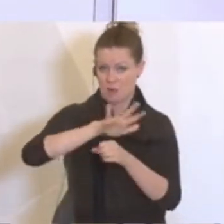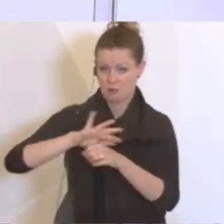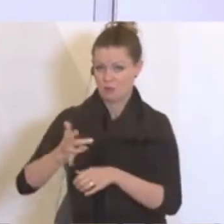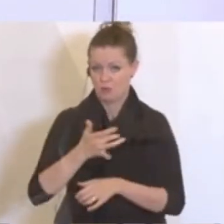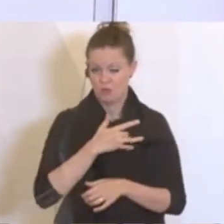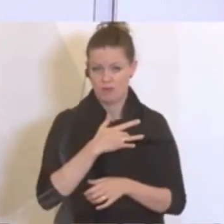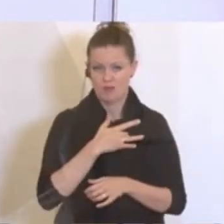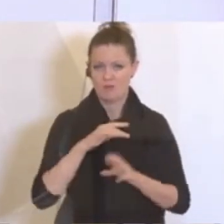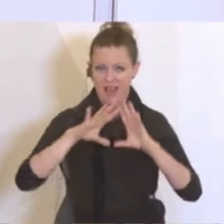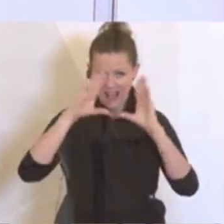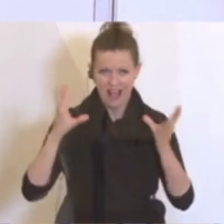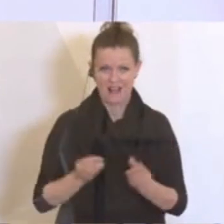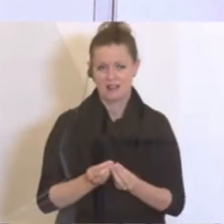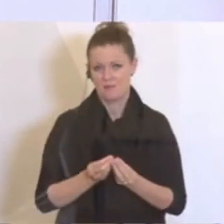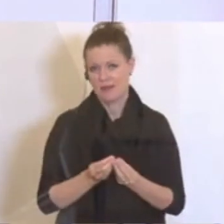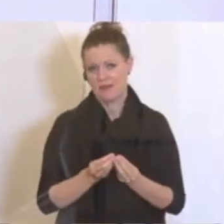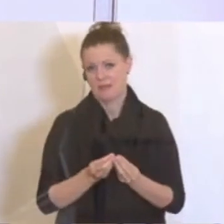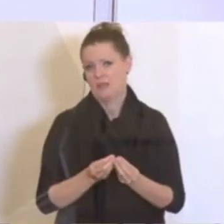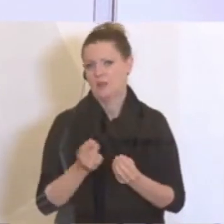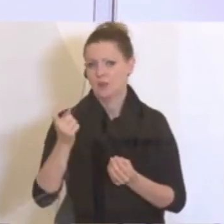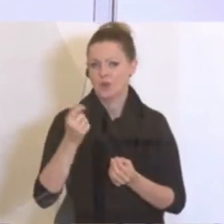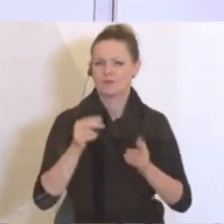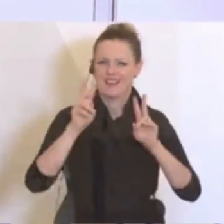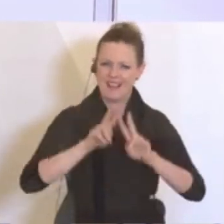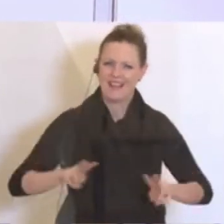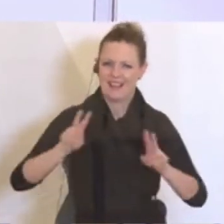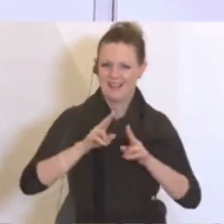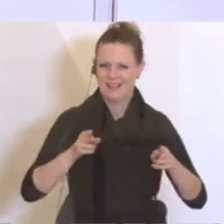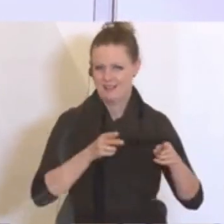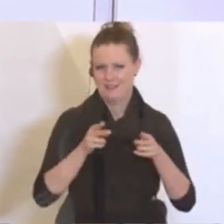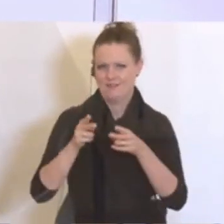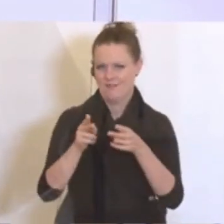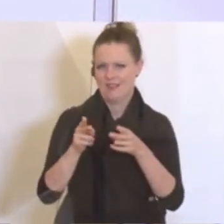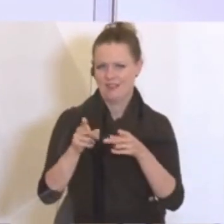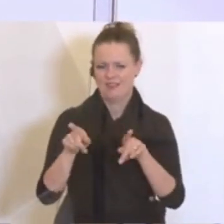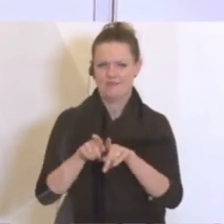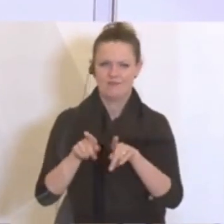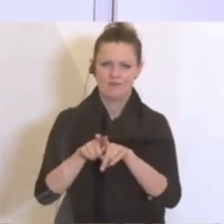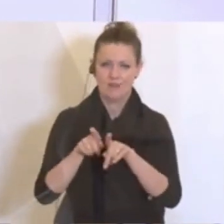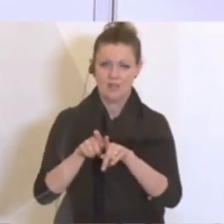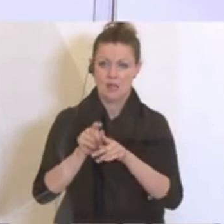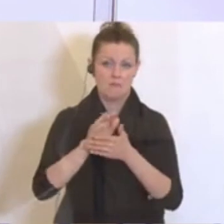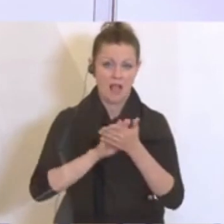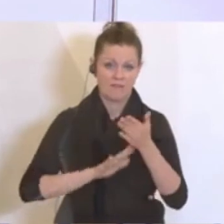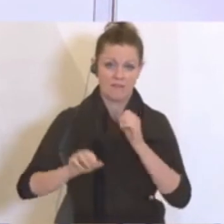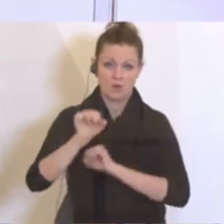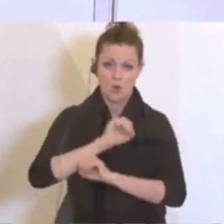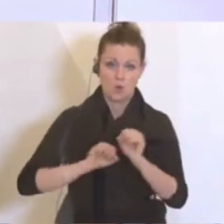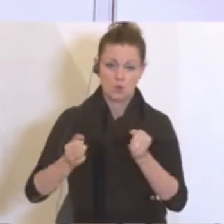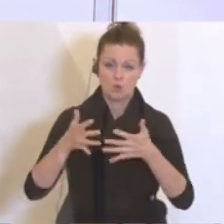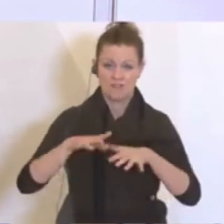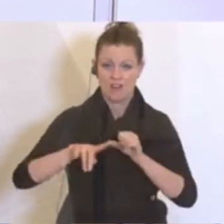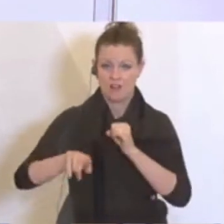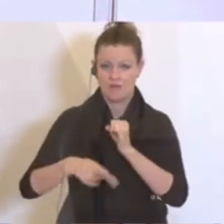Aber grundsätzlich wird es hier in eine ähnliche Richtung gehen, wie zu Beginn beim Notfallfonds, also